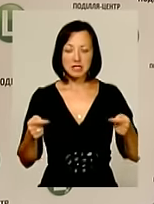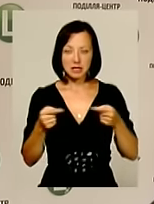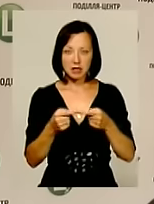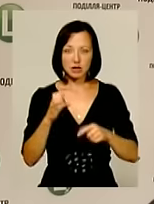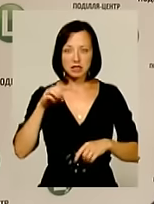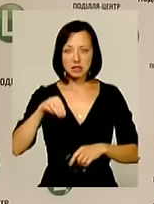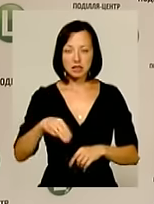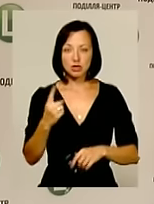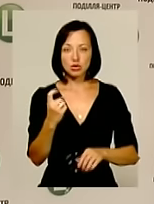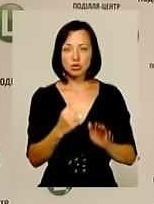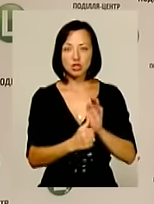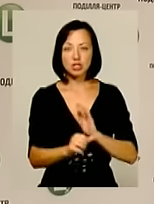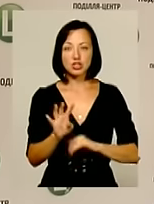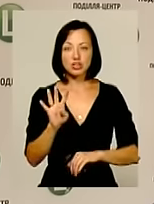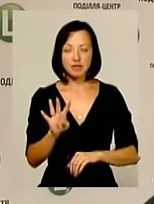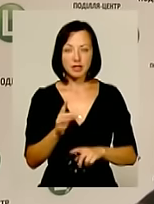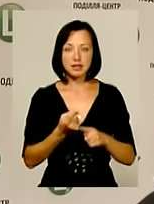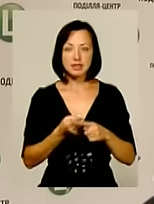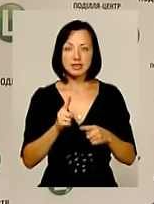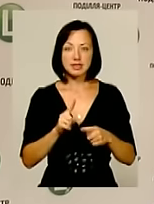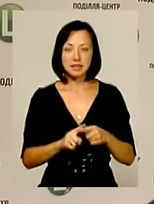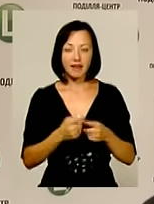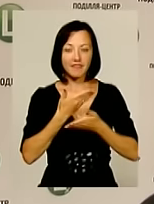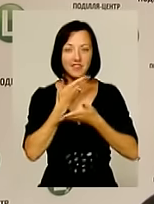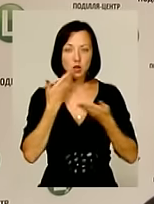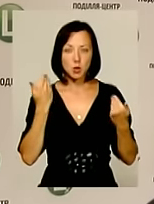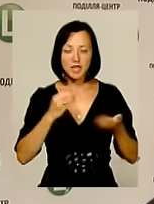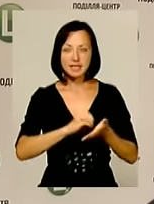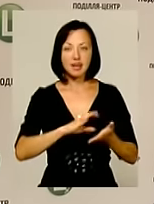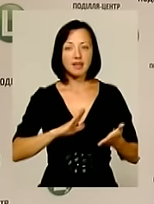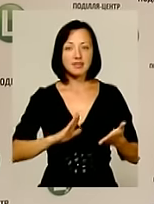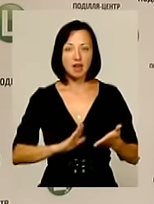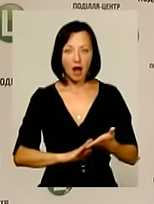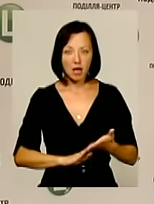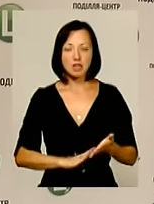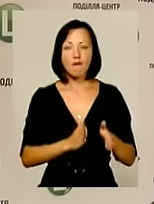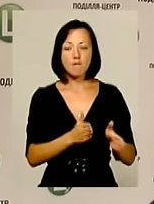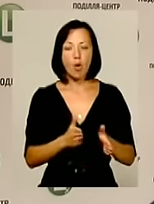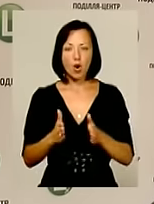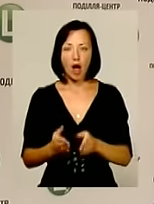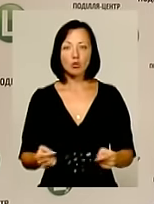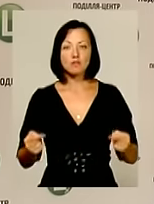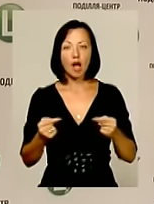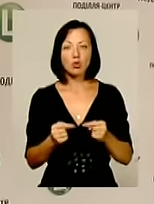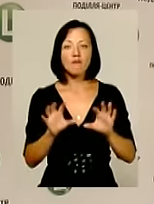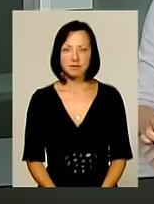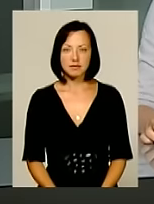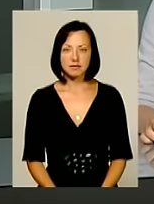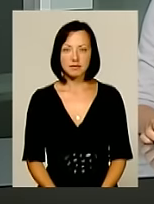статті 164. Це відсутність реєстрації в порядку встановленому закону.